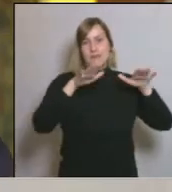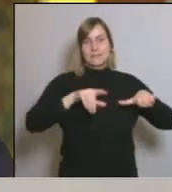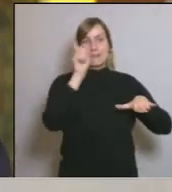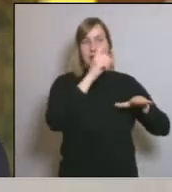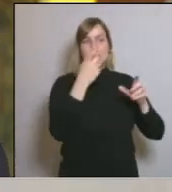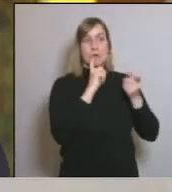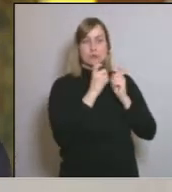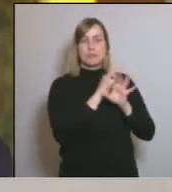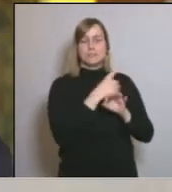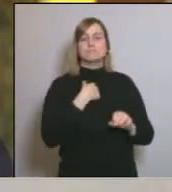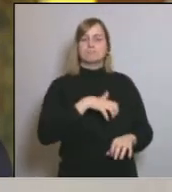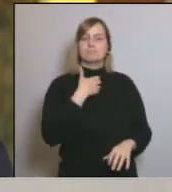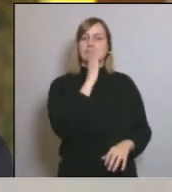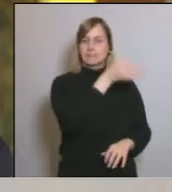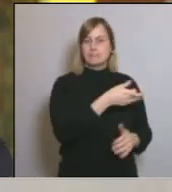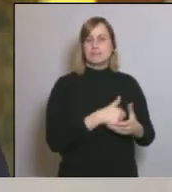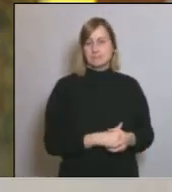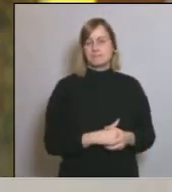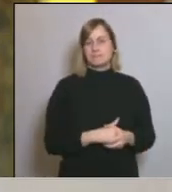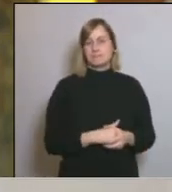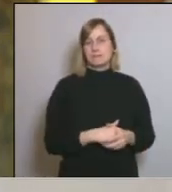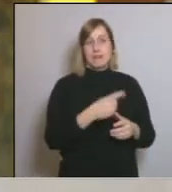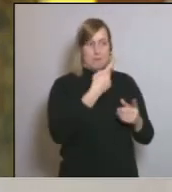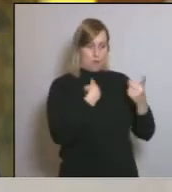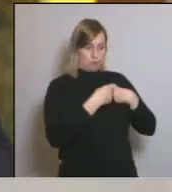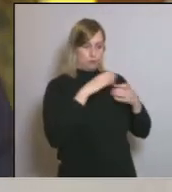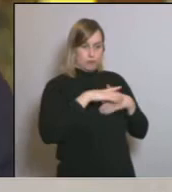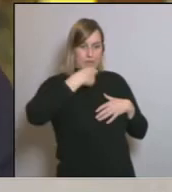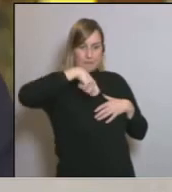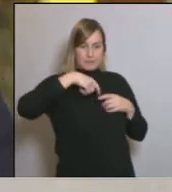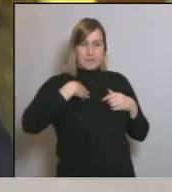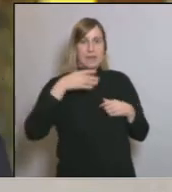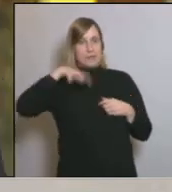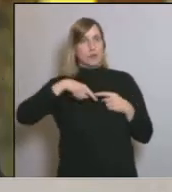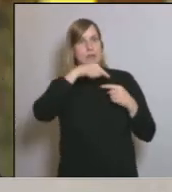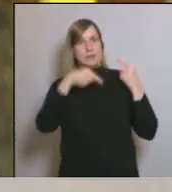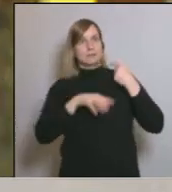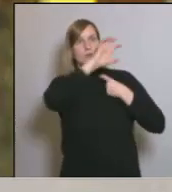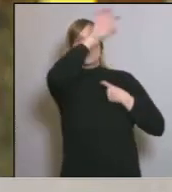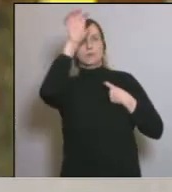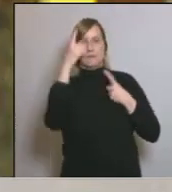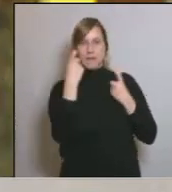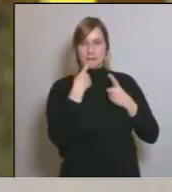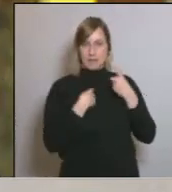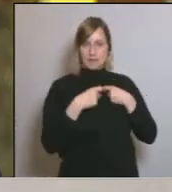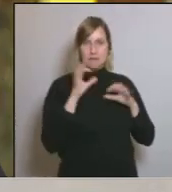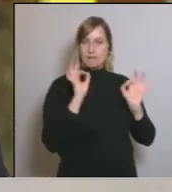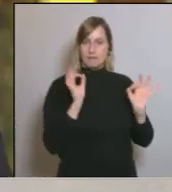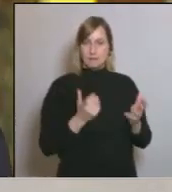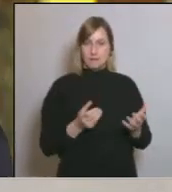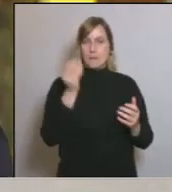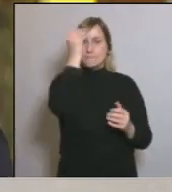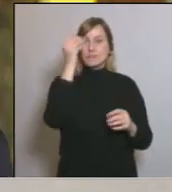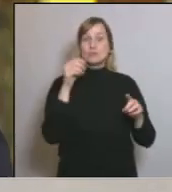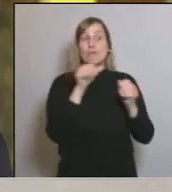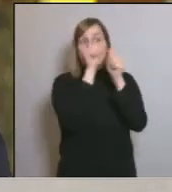consultats els president de Catalunya la resta de presidents d'altres comunitats autònomes crec que es podrien haver fet les